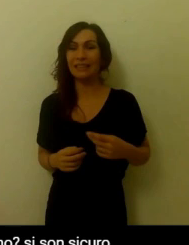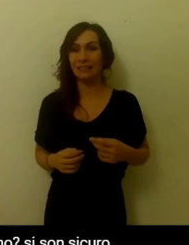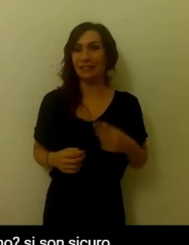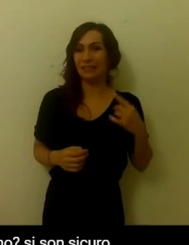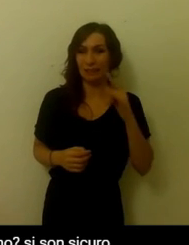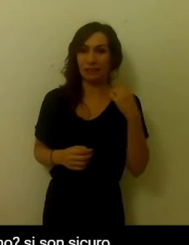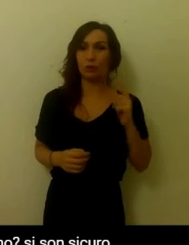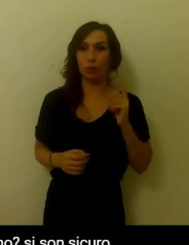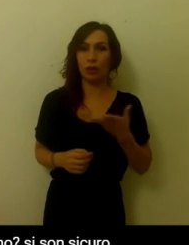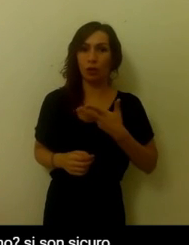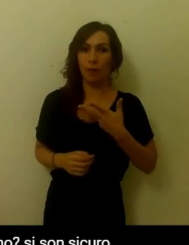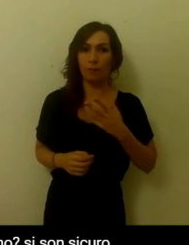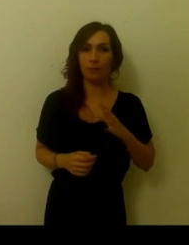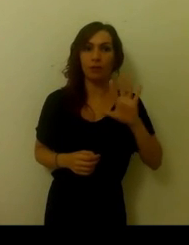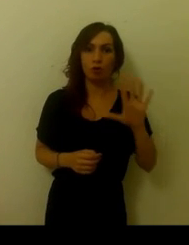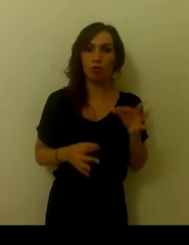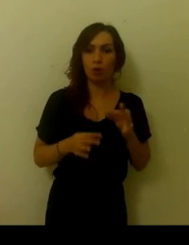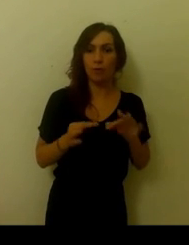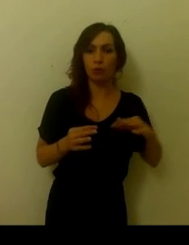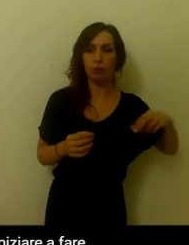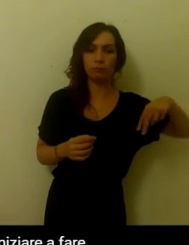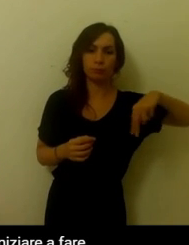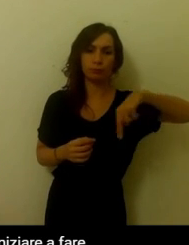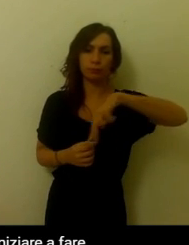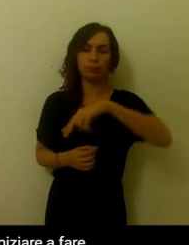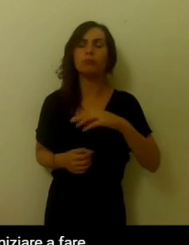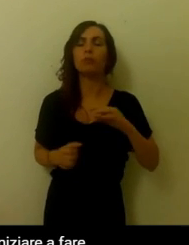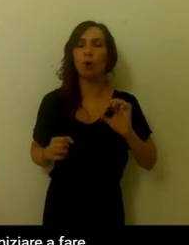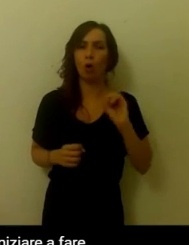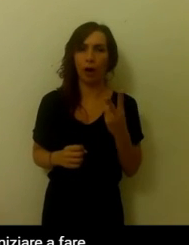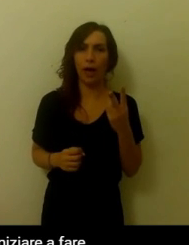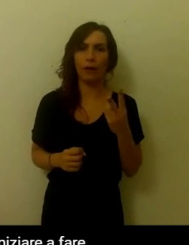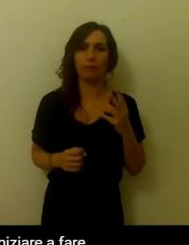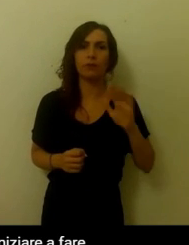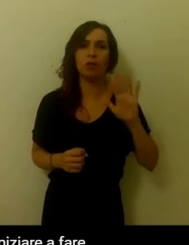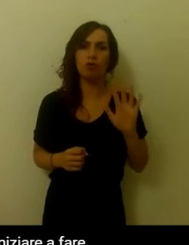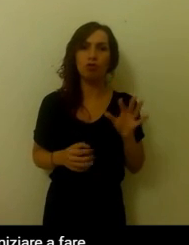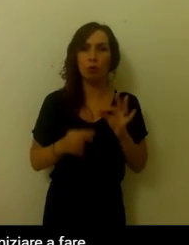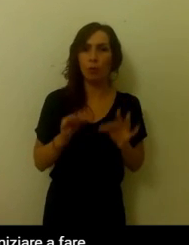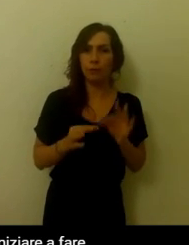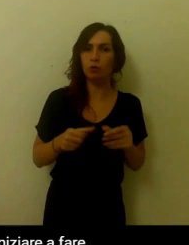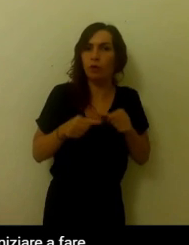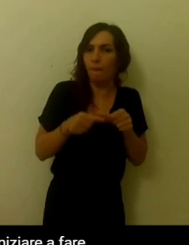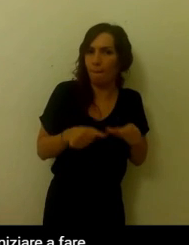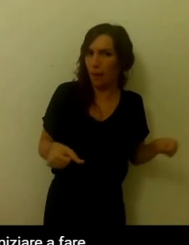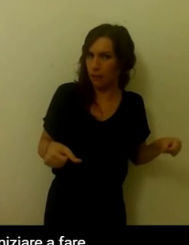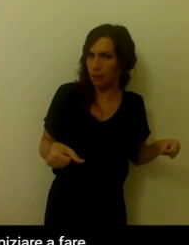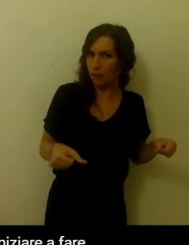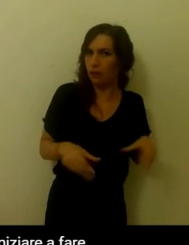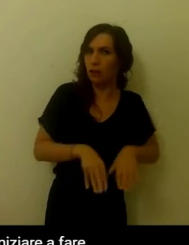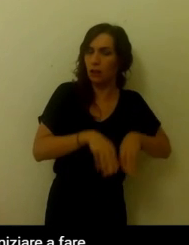5 minuti sul piano? Sì, sono sicuro che non produrrò male. 5 minuti è la linea di base su cui partire per